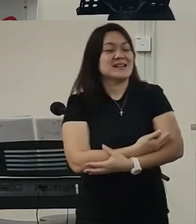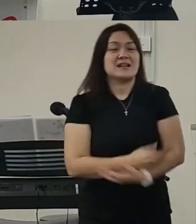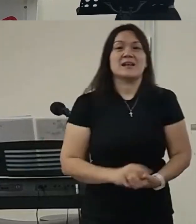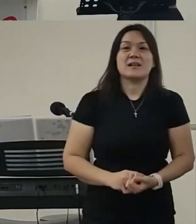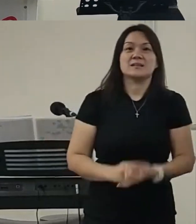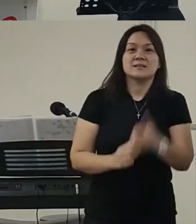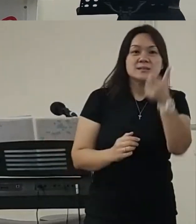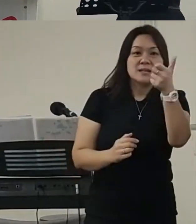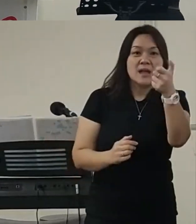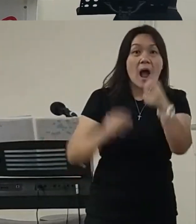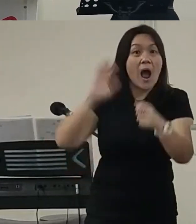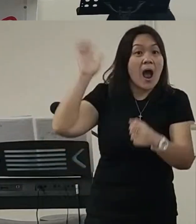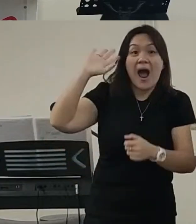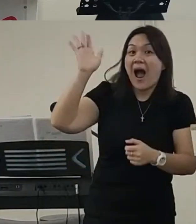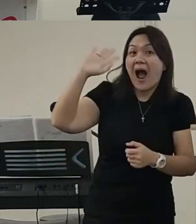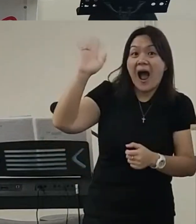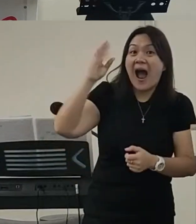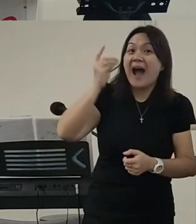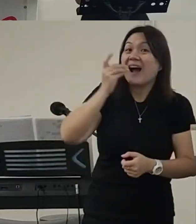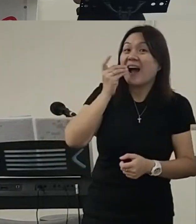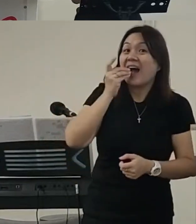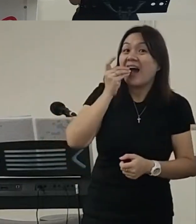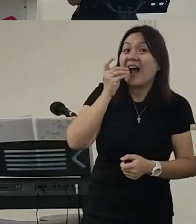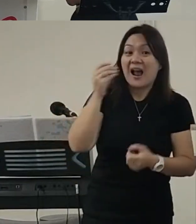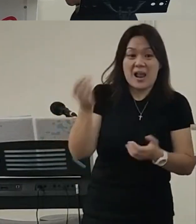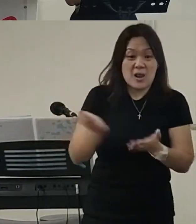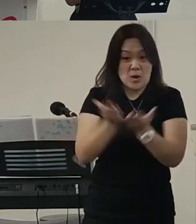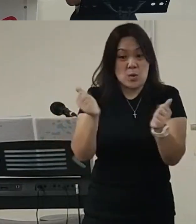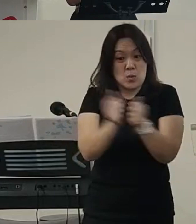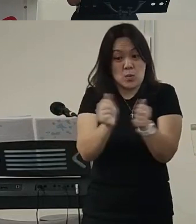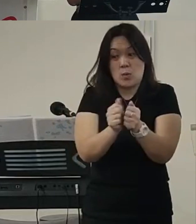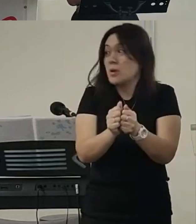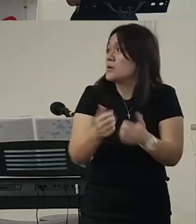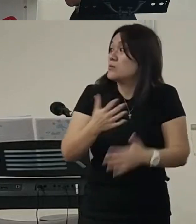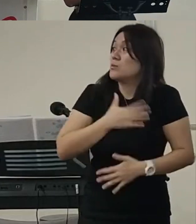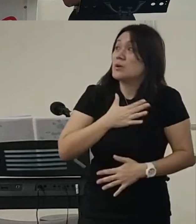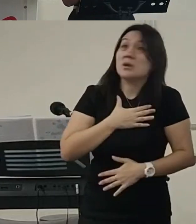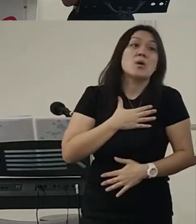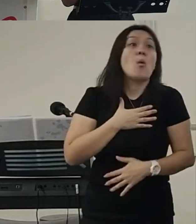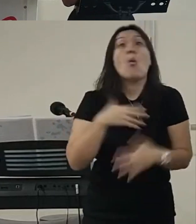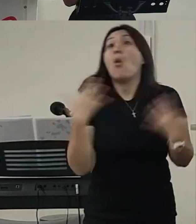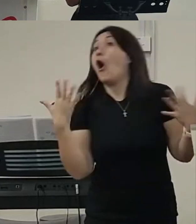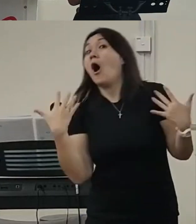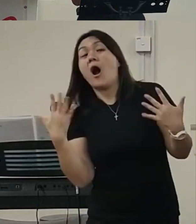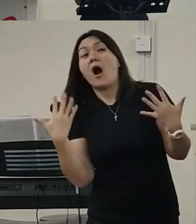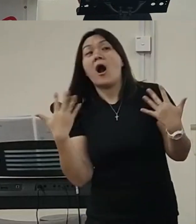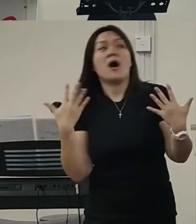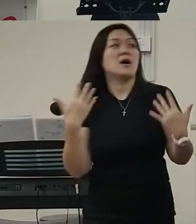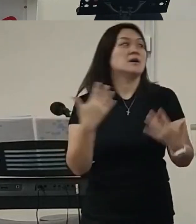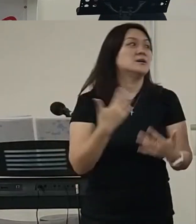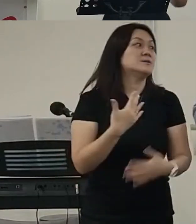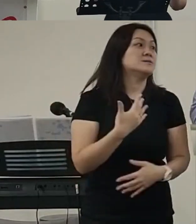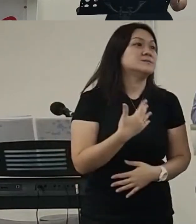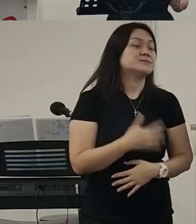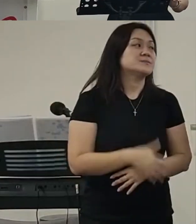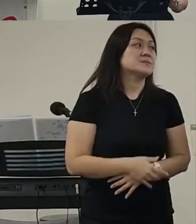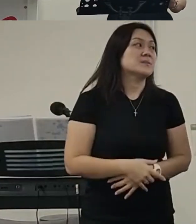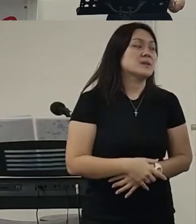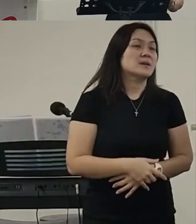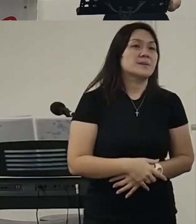那么呢他就说爸你知道谁跟我在一起吗然后他就放台那个视频然后给我看见是跟Dr. Dylan在一起